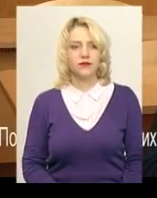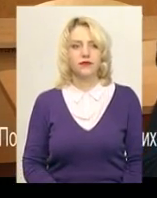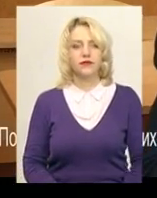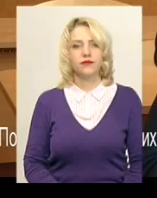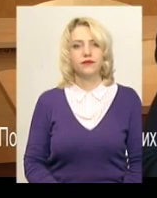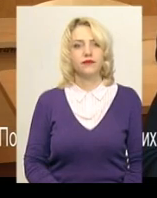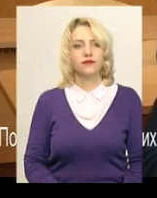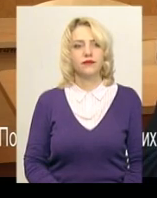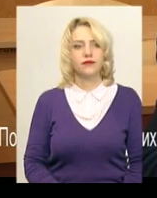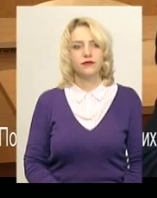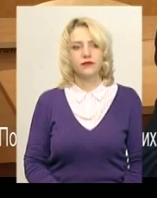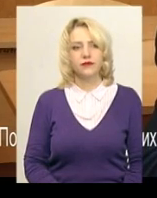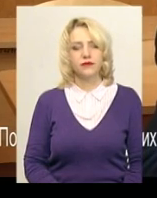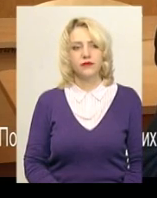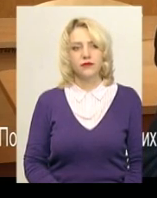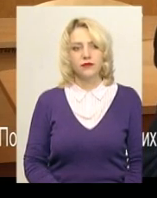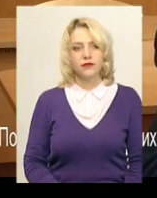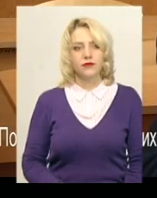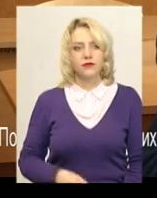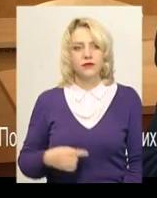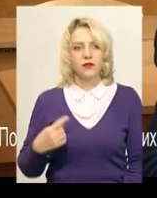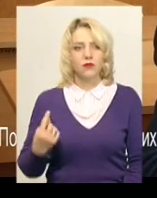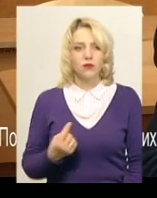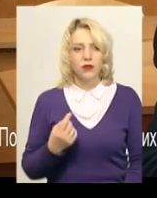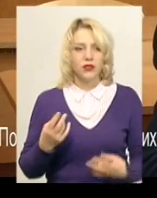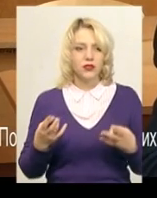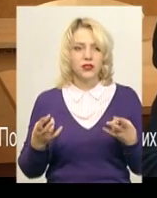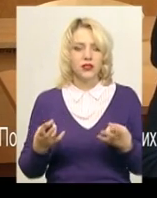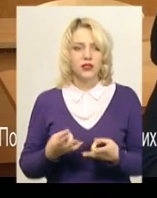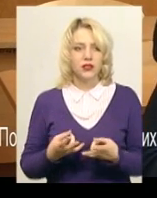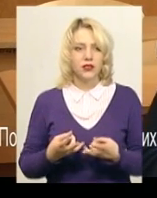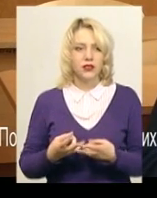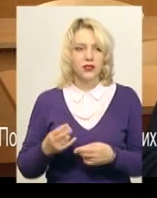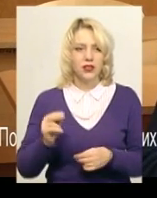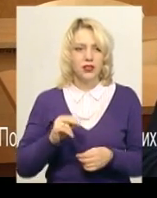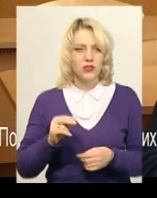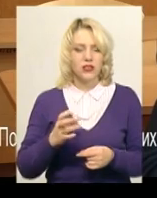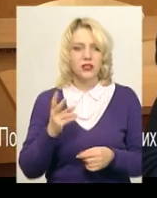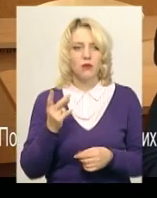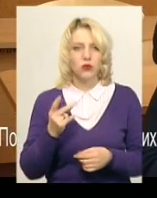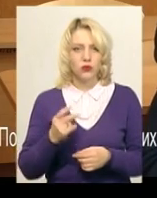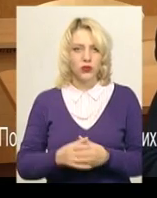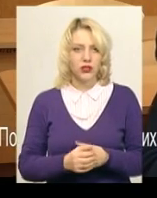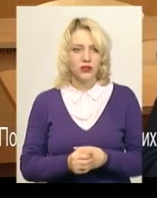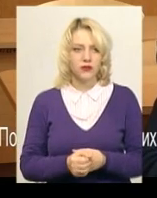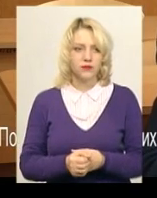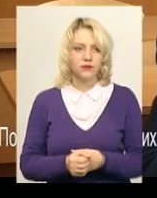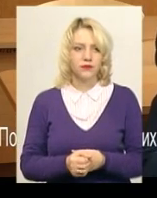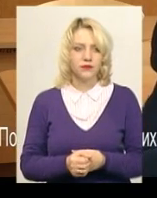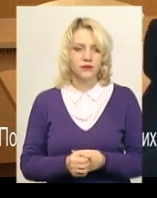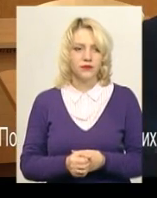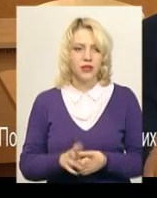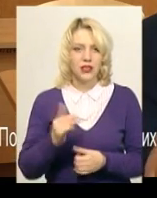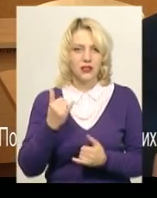треба новий класистентів, по друге. Треба зараз я